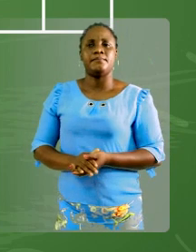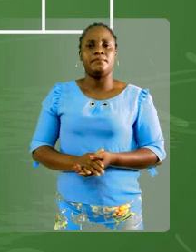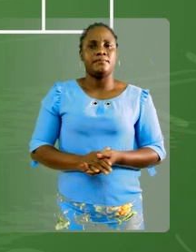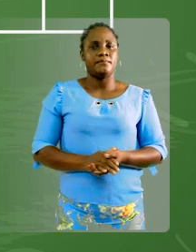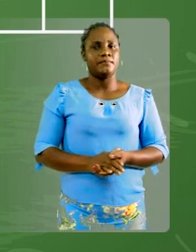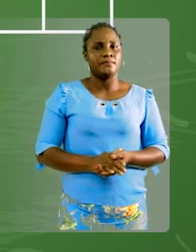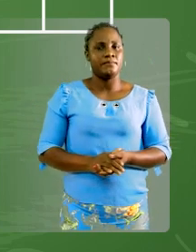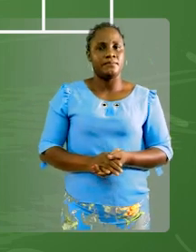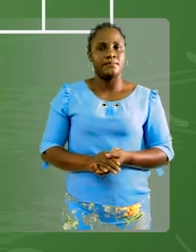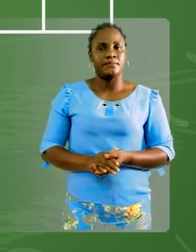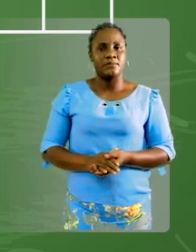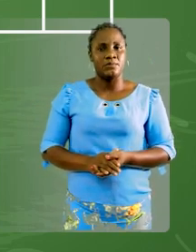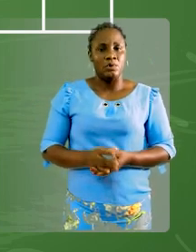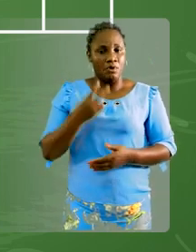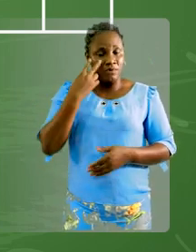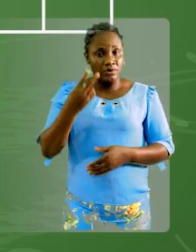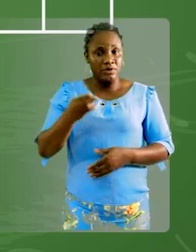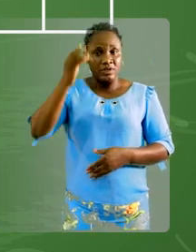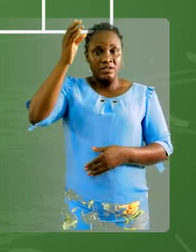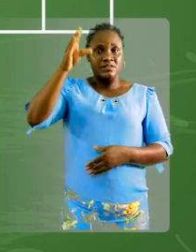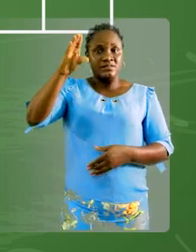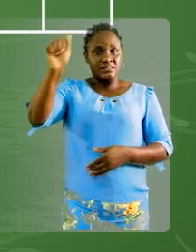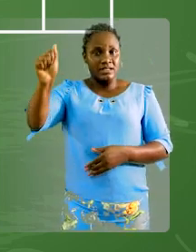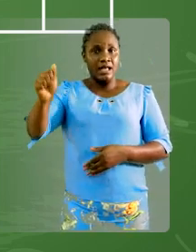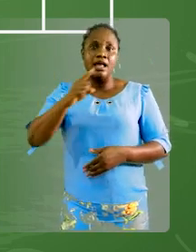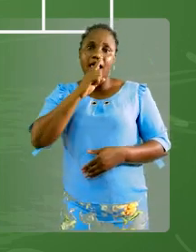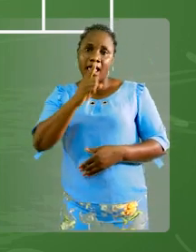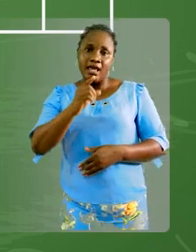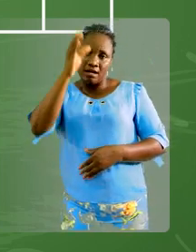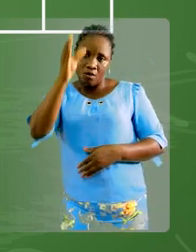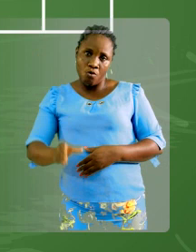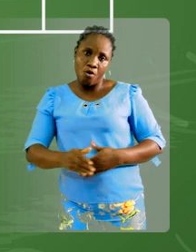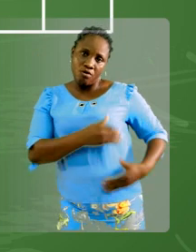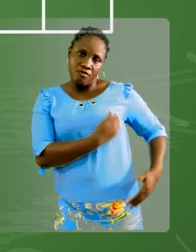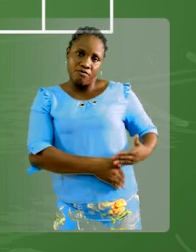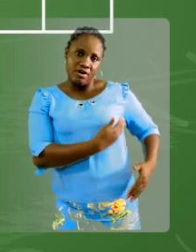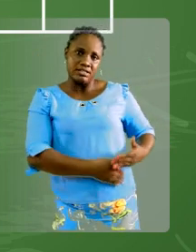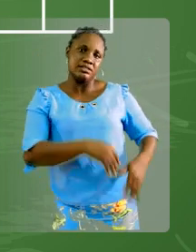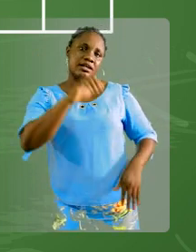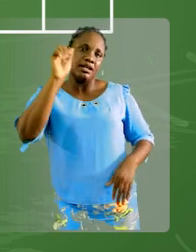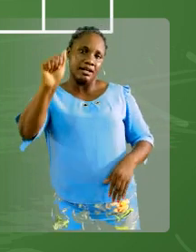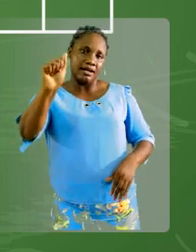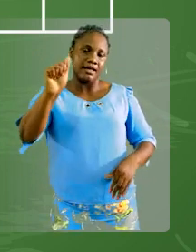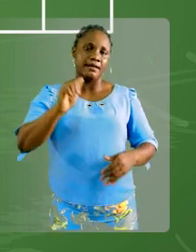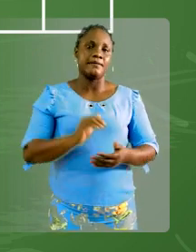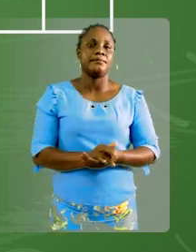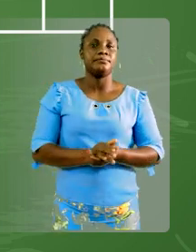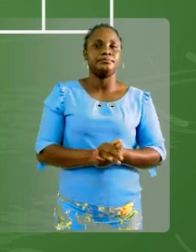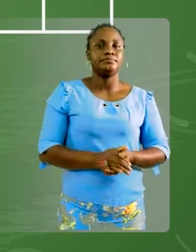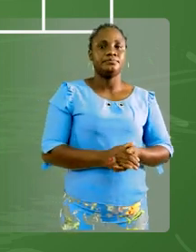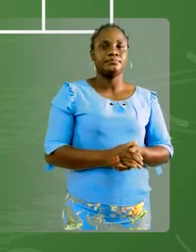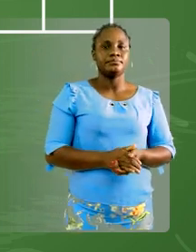Bien, on voit que centières est la colonne voisine à l'art.